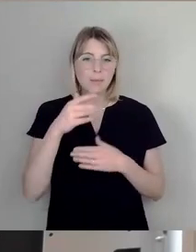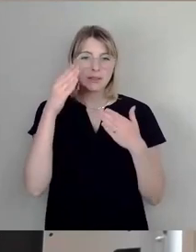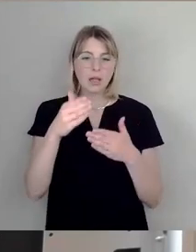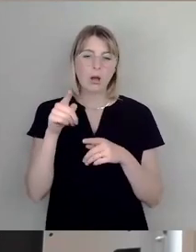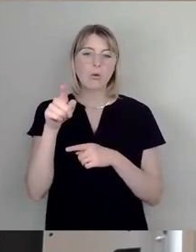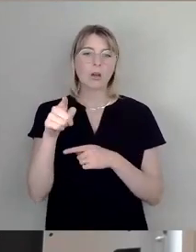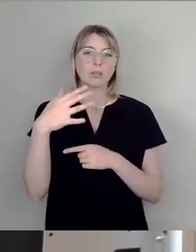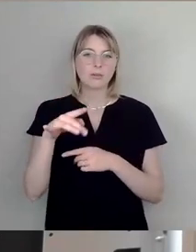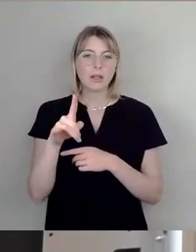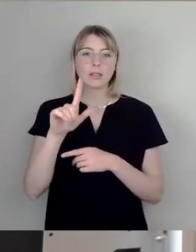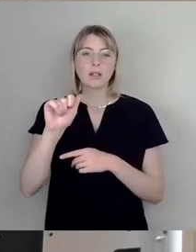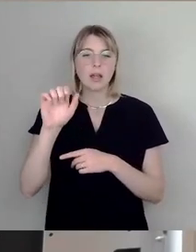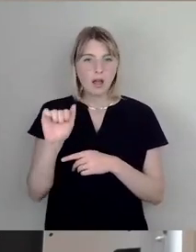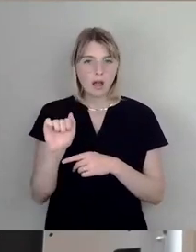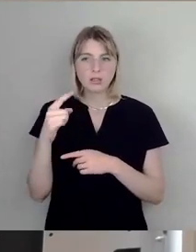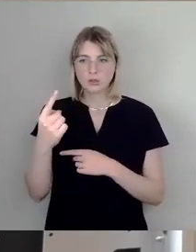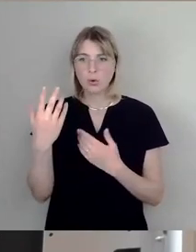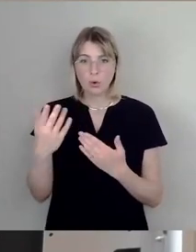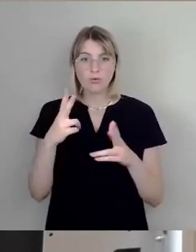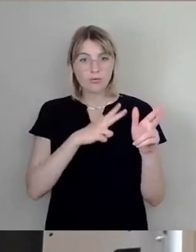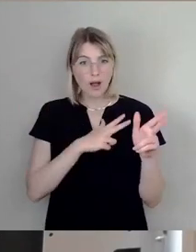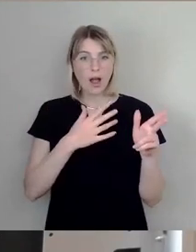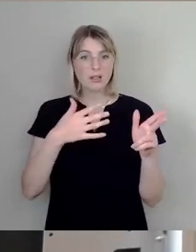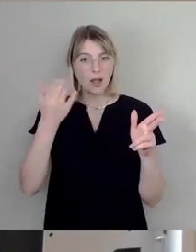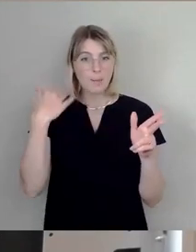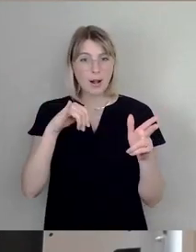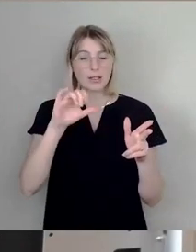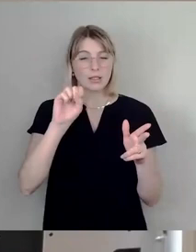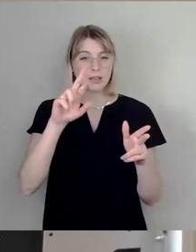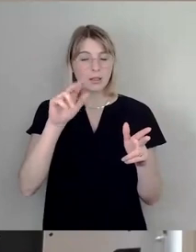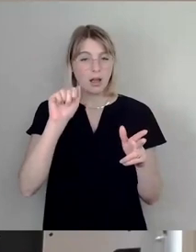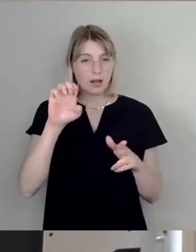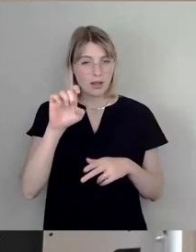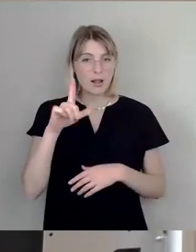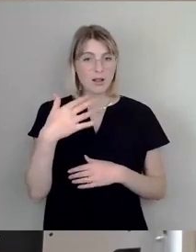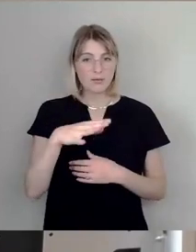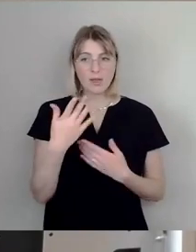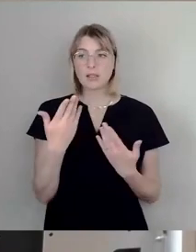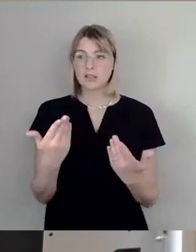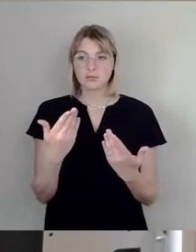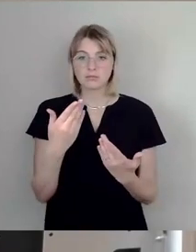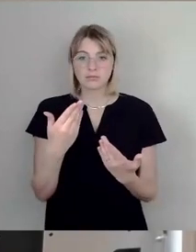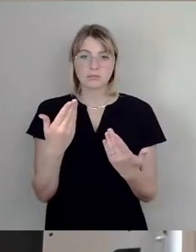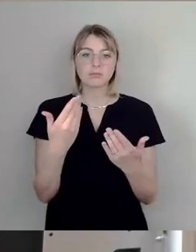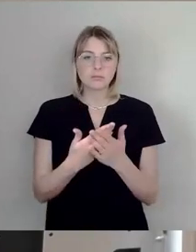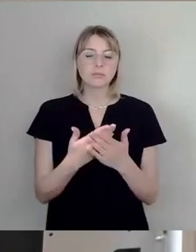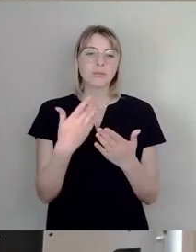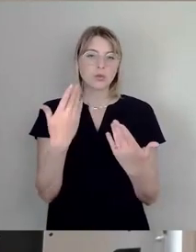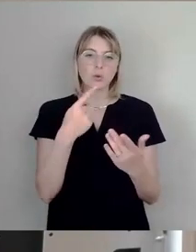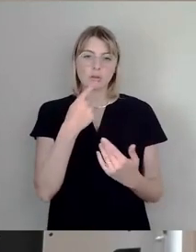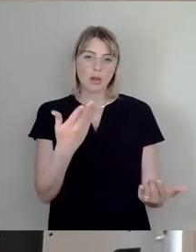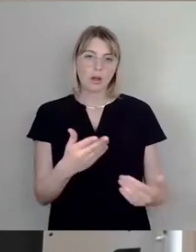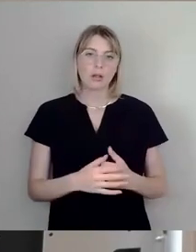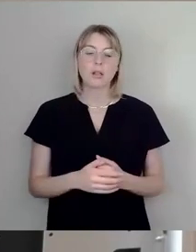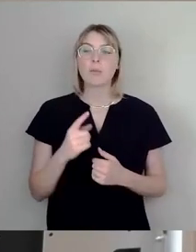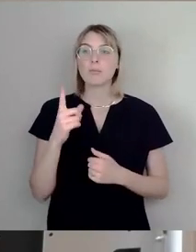Lea Grundig in Israel war. Sie war sicherlich, was die Politik betraf, auf eine Art und Weise naiv unterwegs.